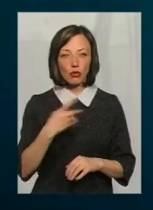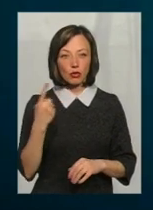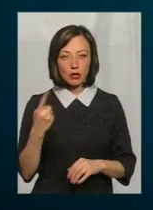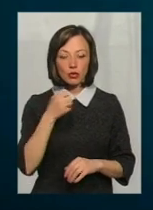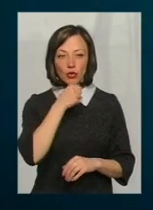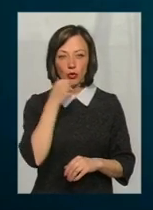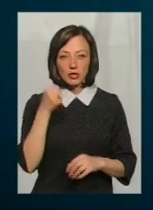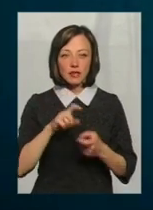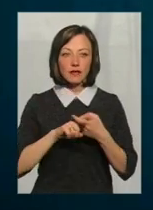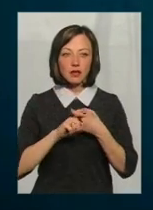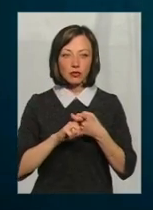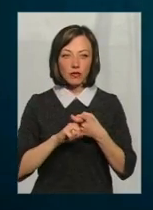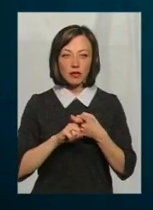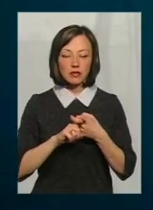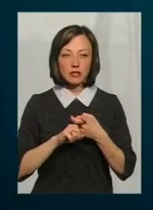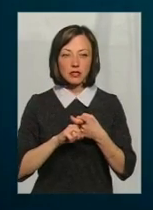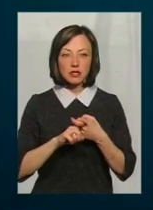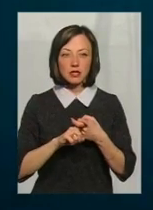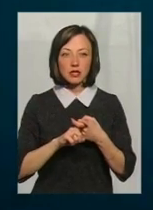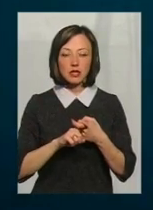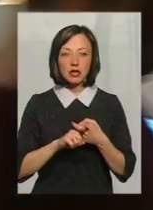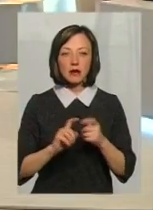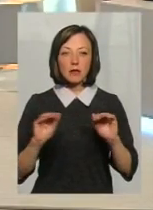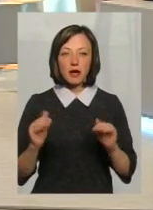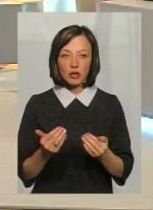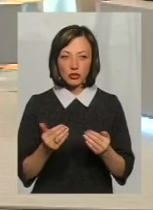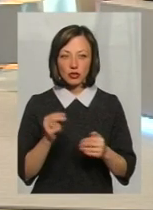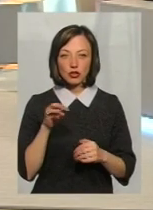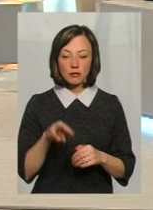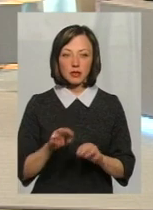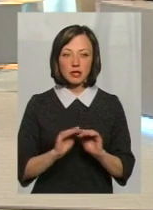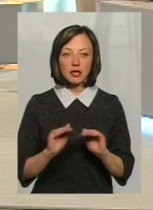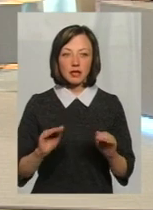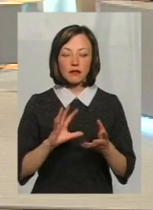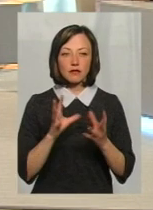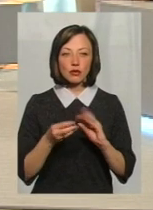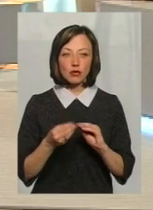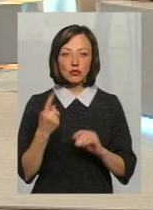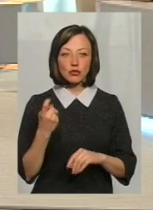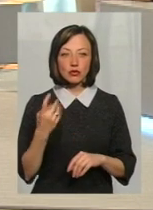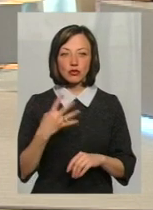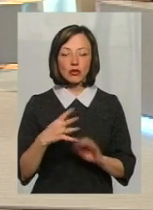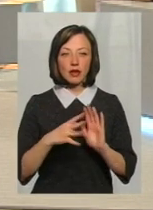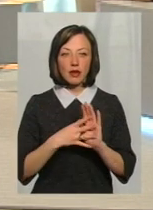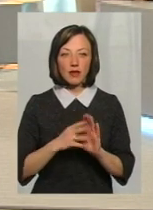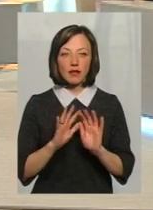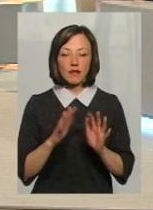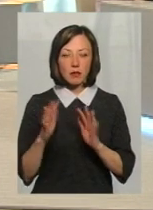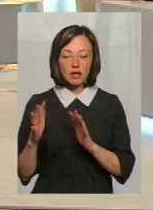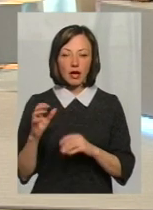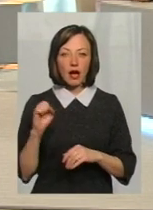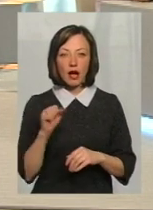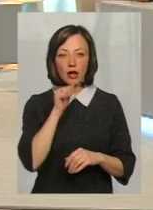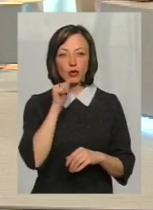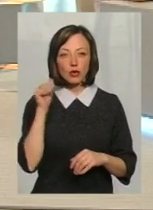Дорослих інфікувалося, як ви зауважували, дещо менше, ніж дітей. Всього 149 випадків, а